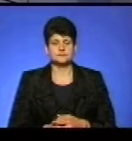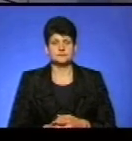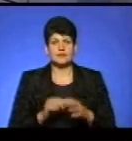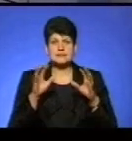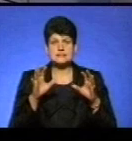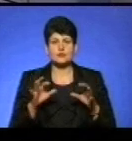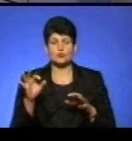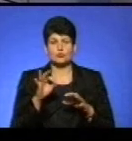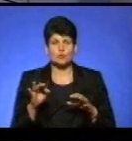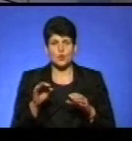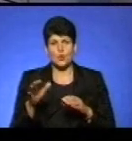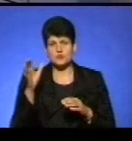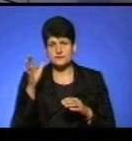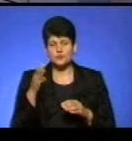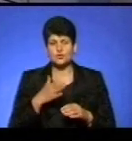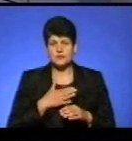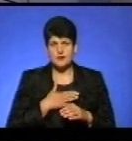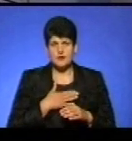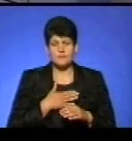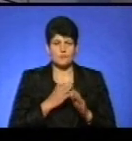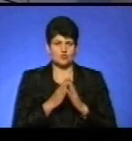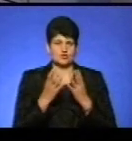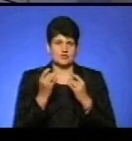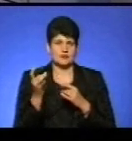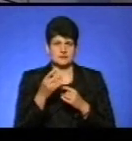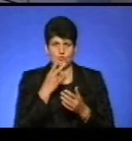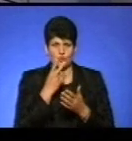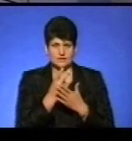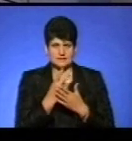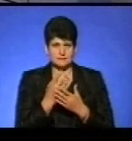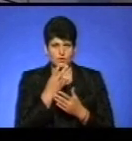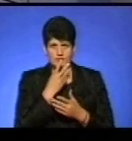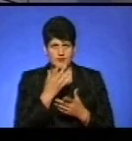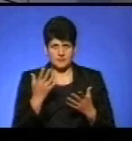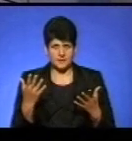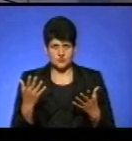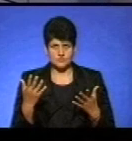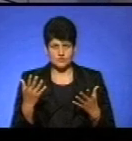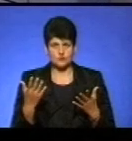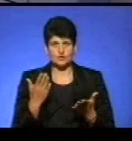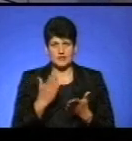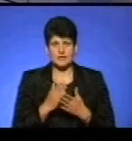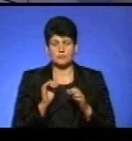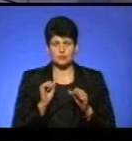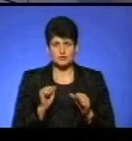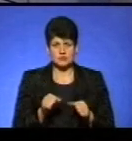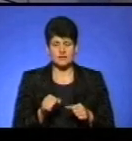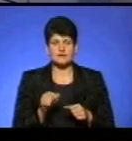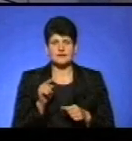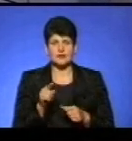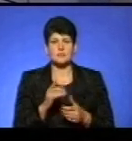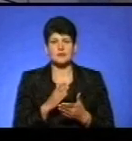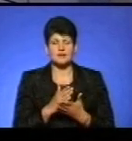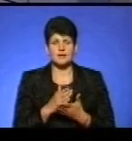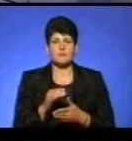Закон про дошкільну освіту, я прошу його ще раз показати, тому що ми його не бачимо в ефірі, якщо є така можливість. Там, власне, йдеться про